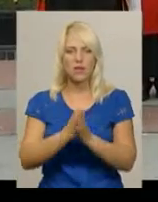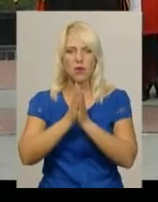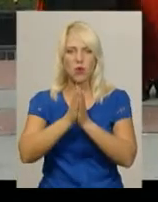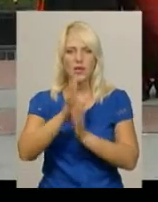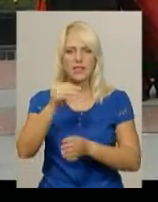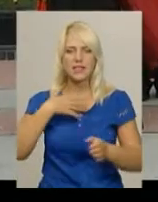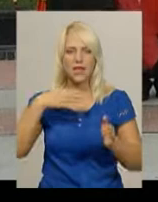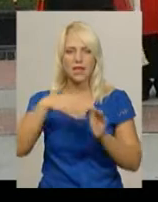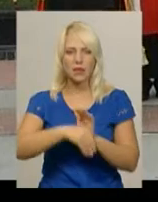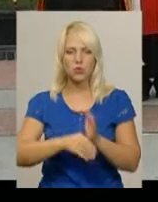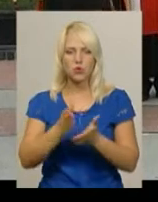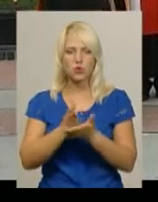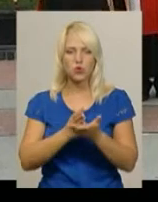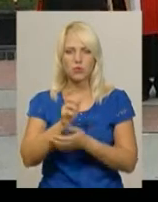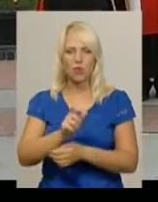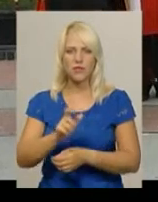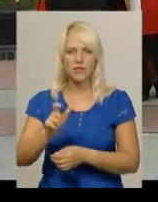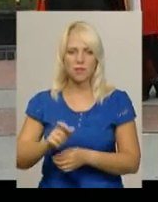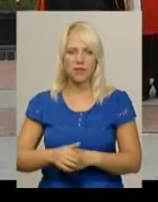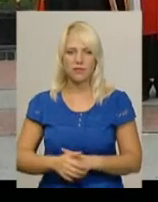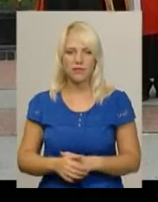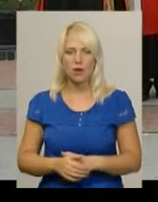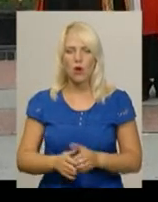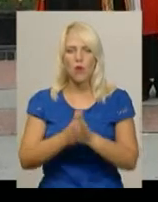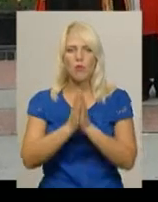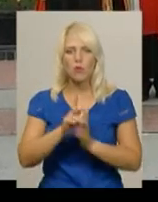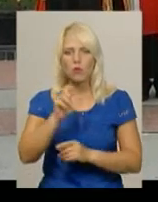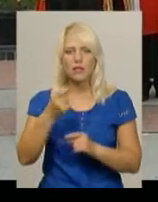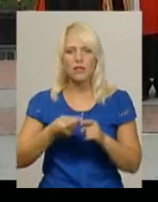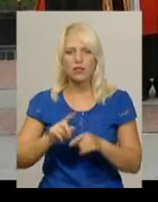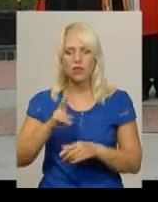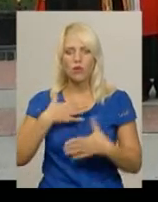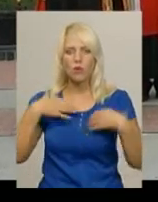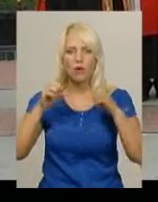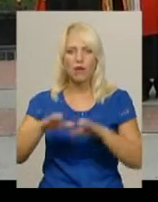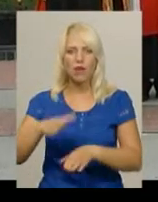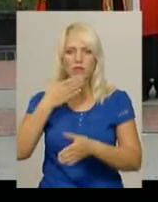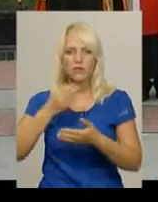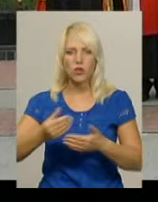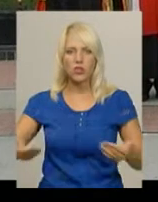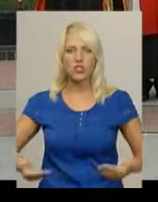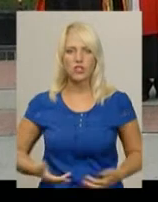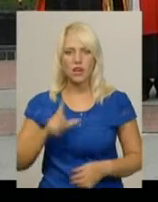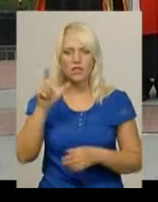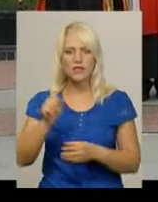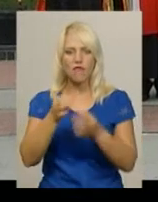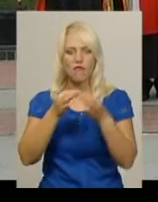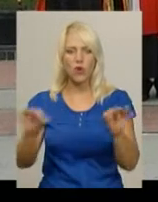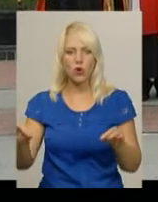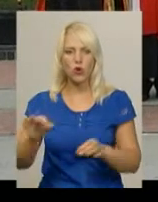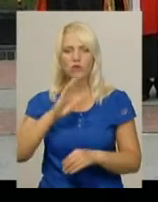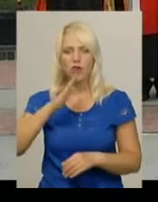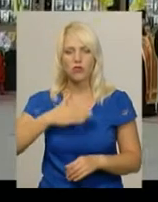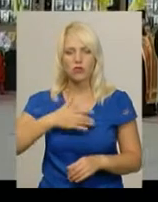військовослужбовцями. Помолимося за тих, хто поклав своє життя за волю та незалежність